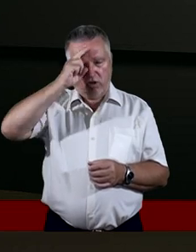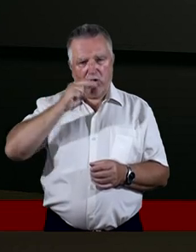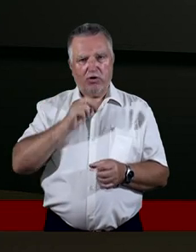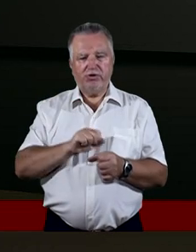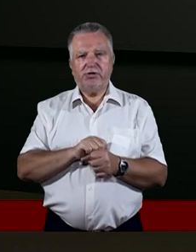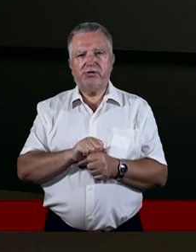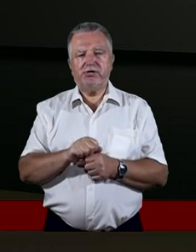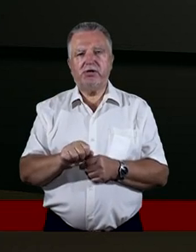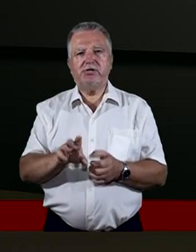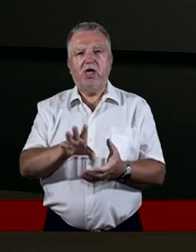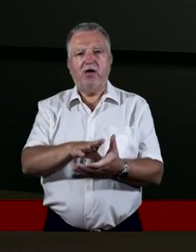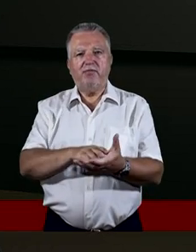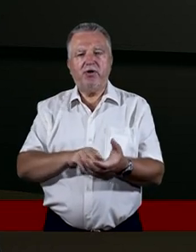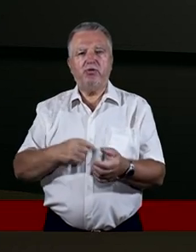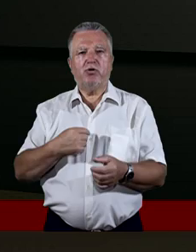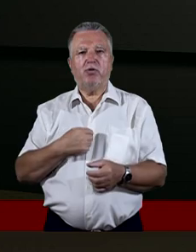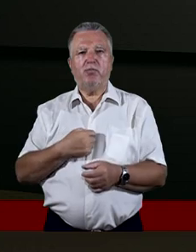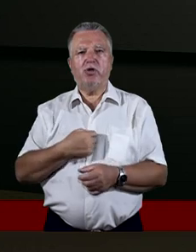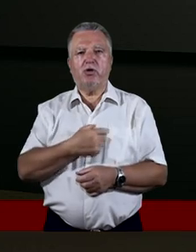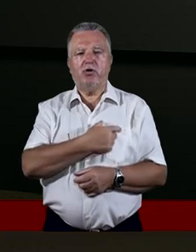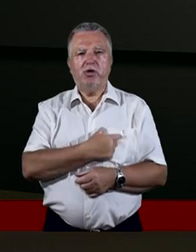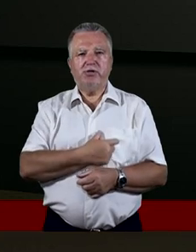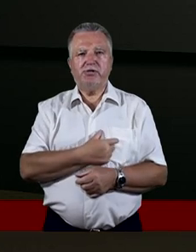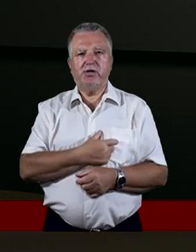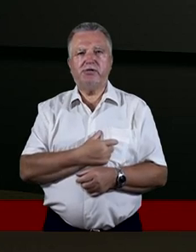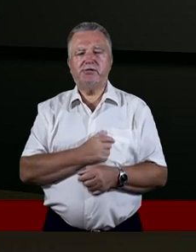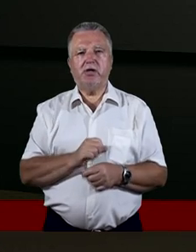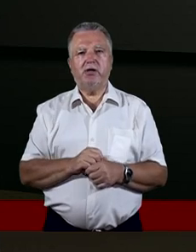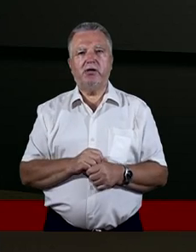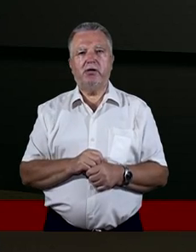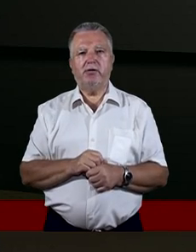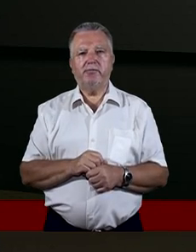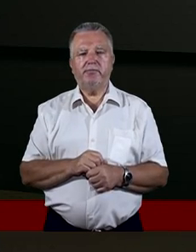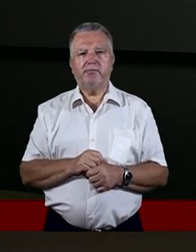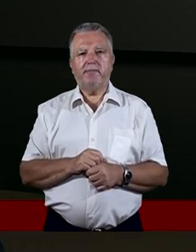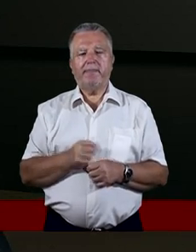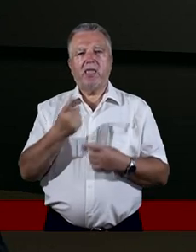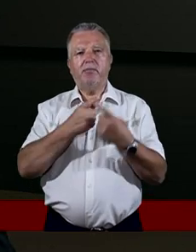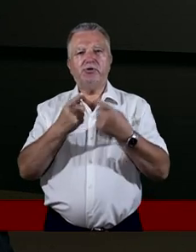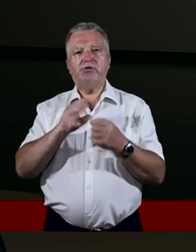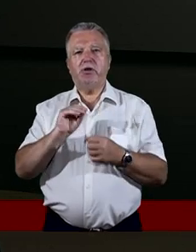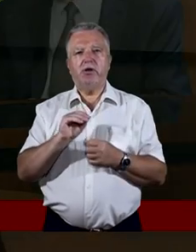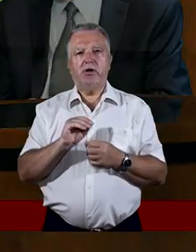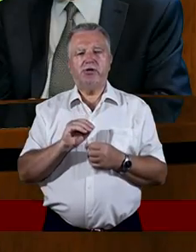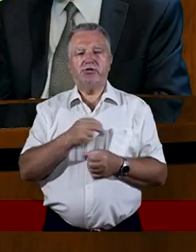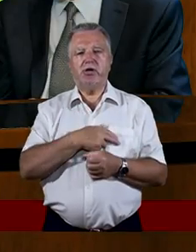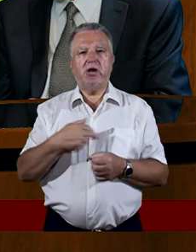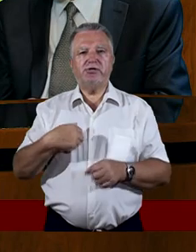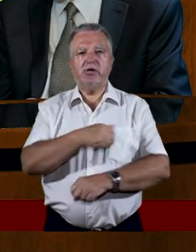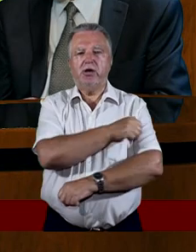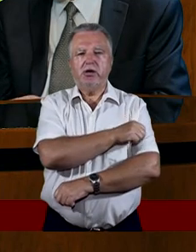On będzie Cię prowadził. On da Ci to wszystko zrealizować. I myślę, że w naszym